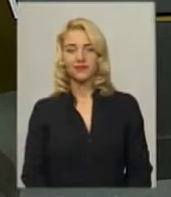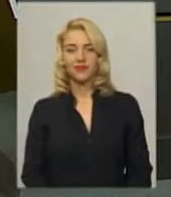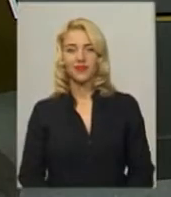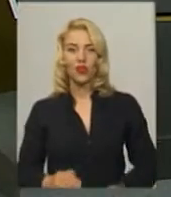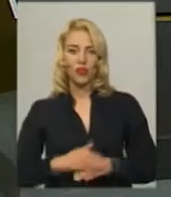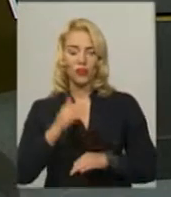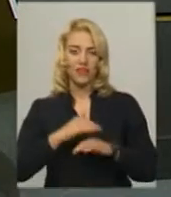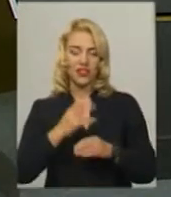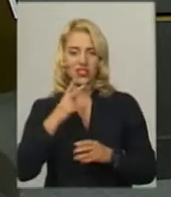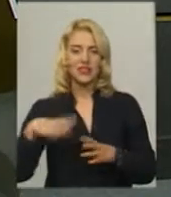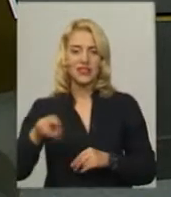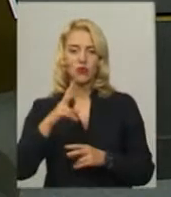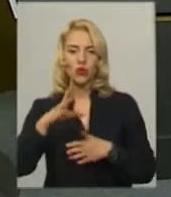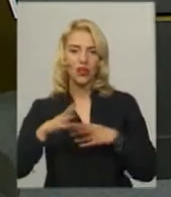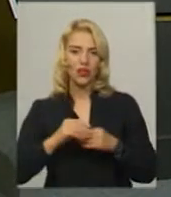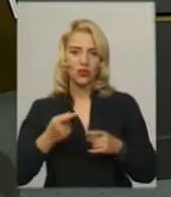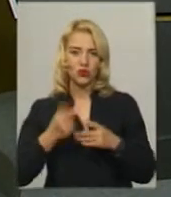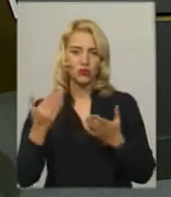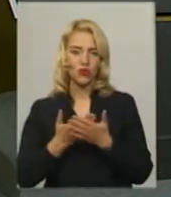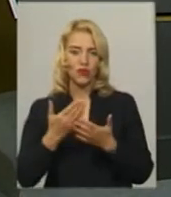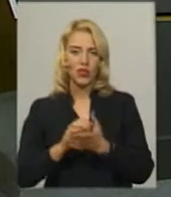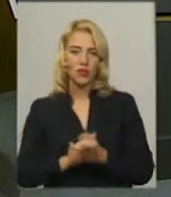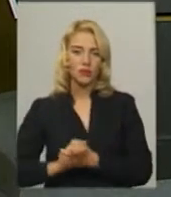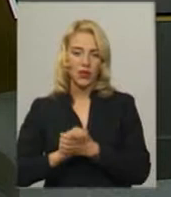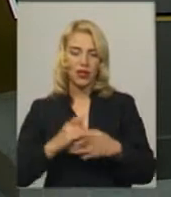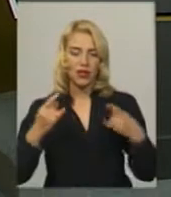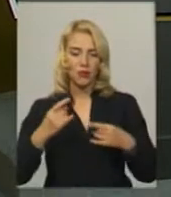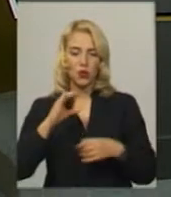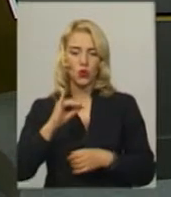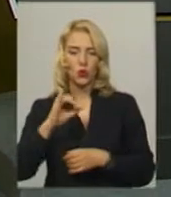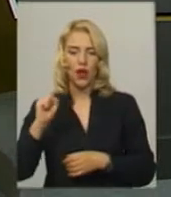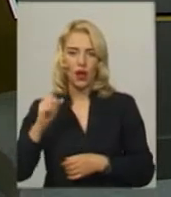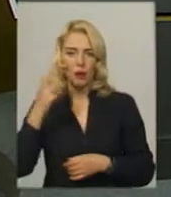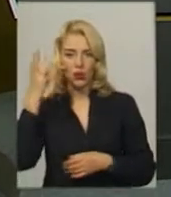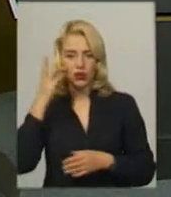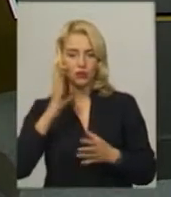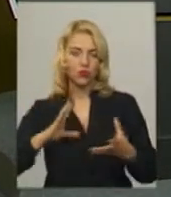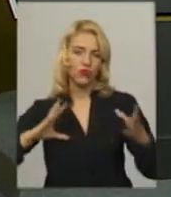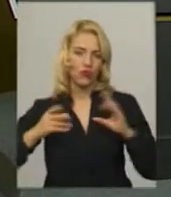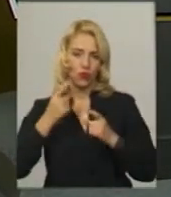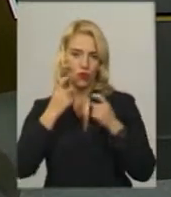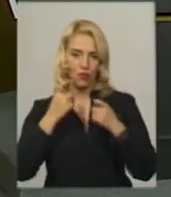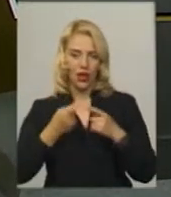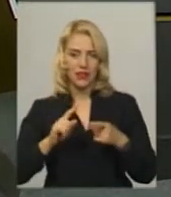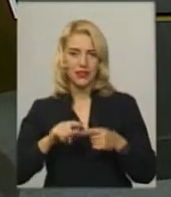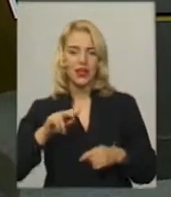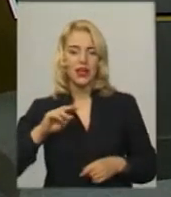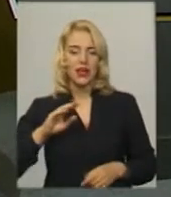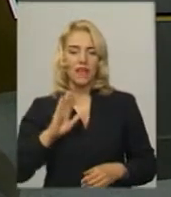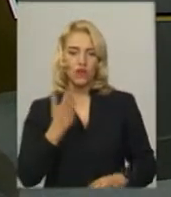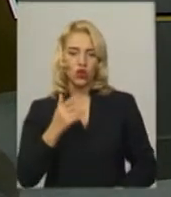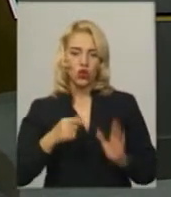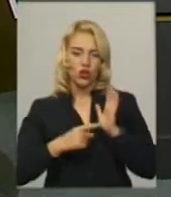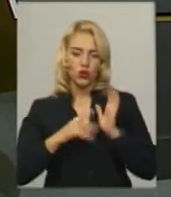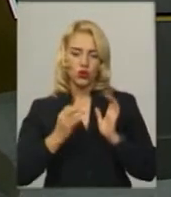Доброго вечора всім, хто разом із Службою новин Суспільного телебачення і ОПОДІЛЯ підбиватиме інформаційний підсумок і вторка 6 серпня. Для вас